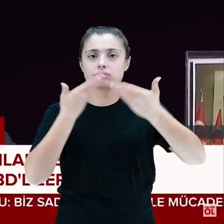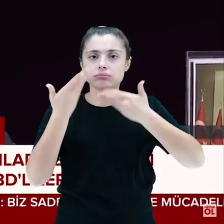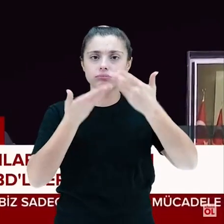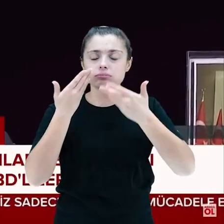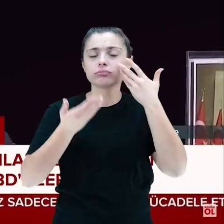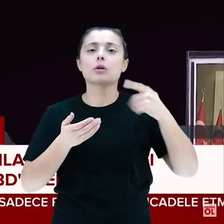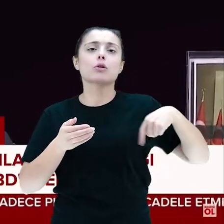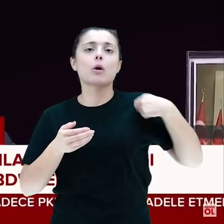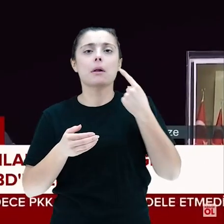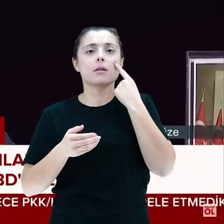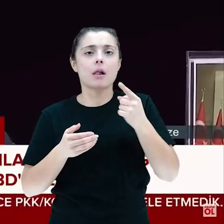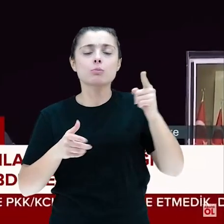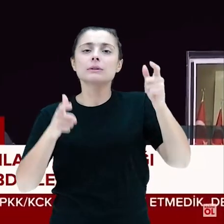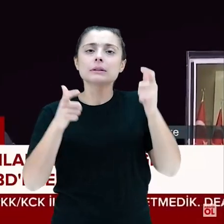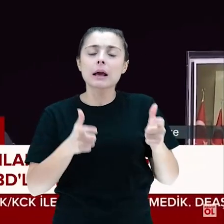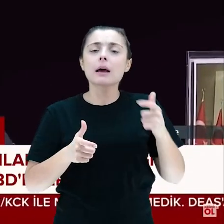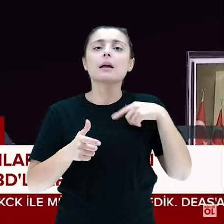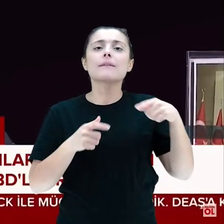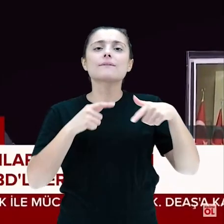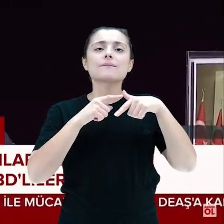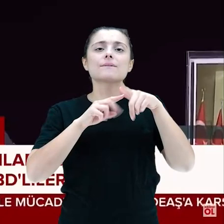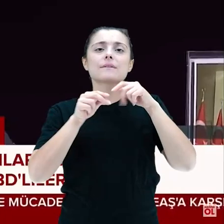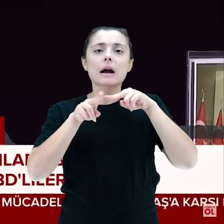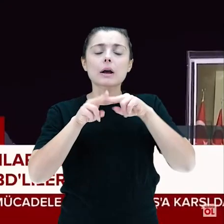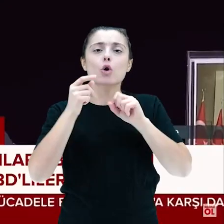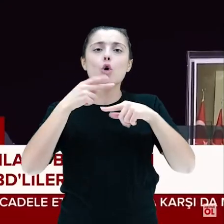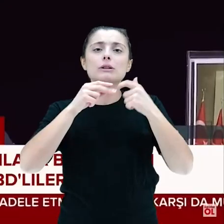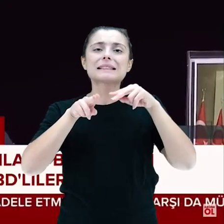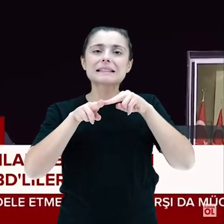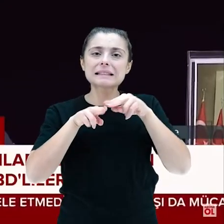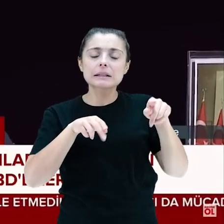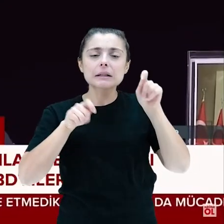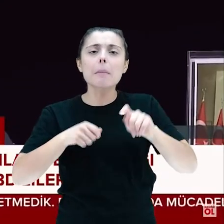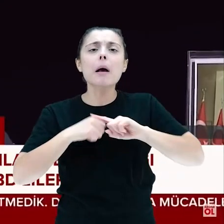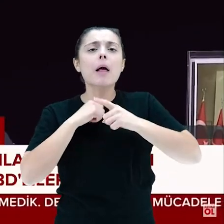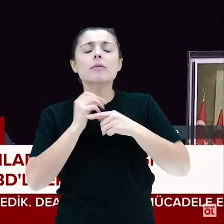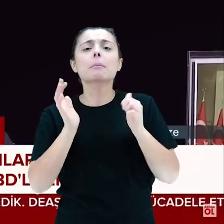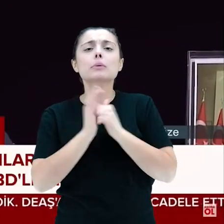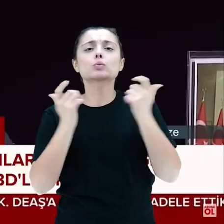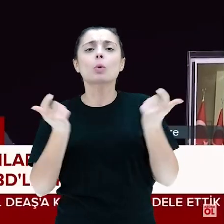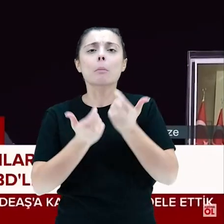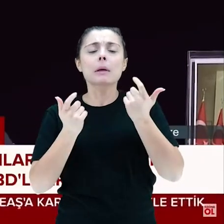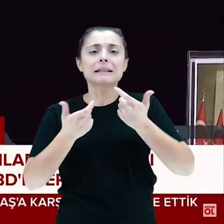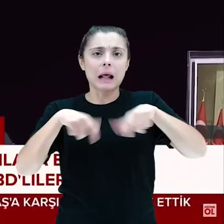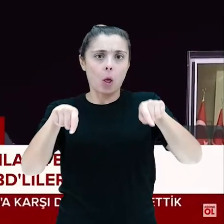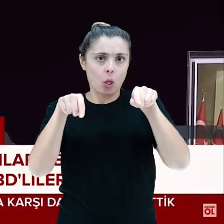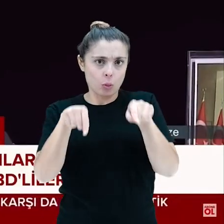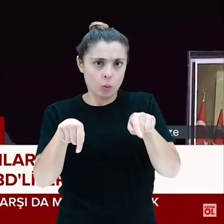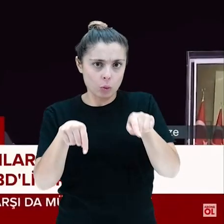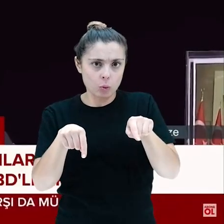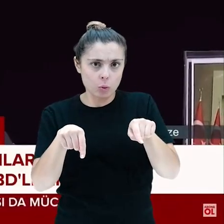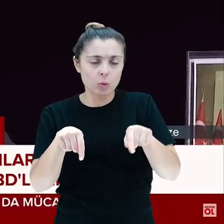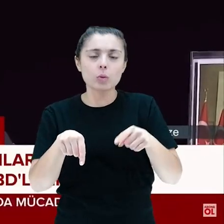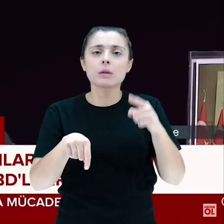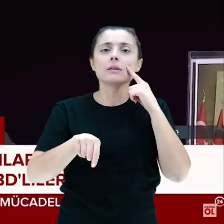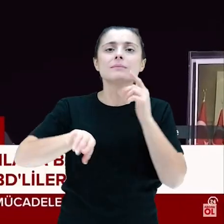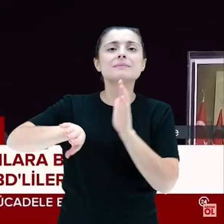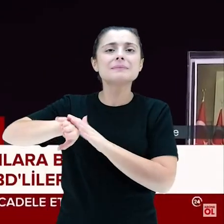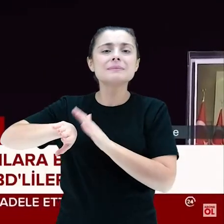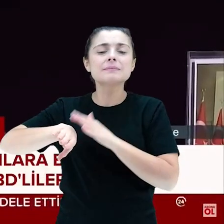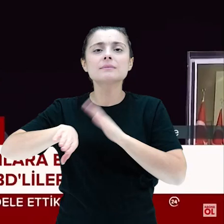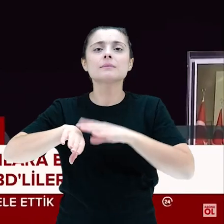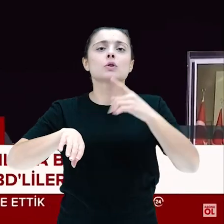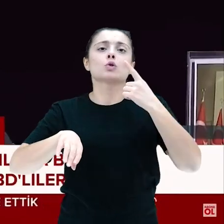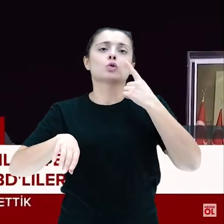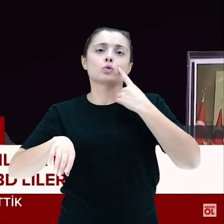veriyor. Normal şartlar altında, burası Faik Öztrak'ın her hafta yapmış olduğu basın toplantısında kullandığı salon, sağ tarafta Cumhuriyet